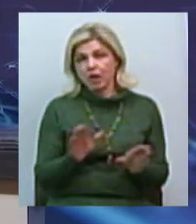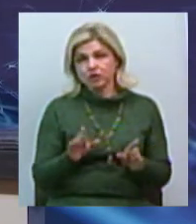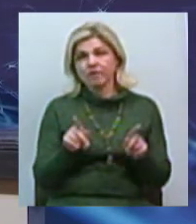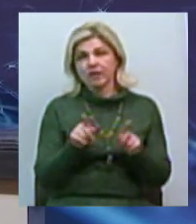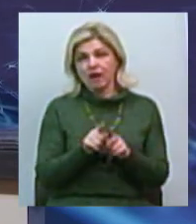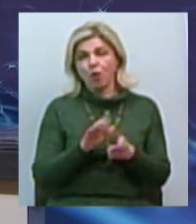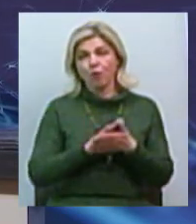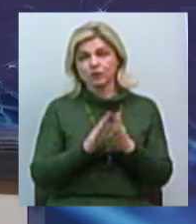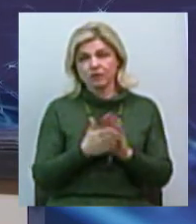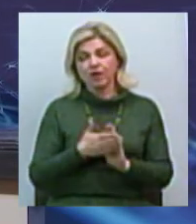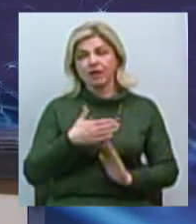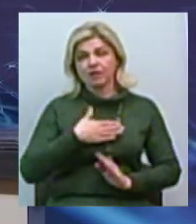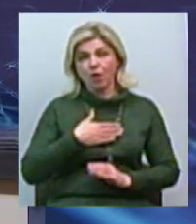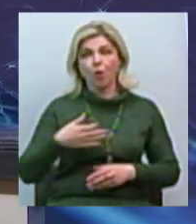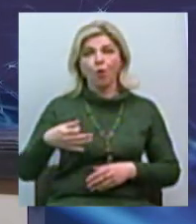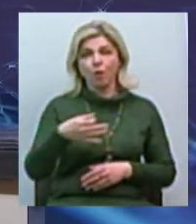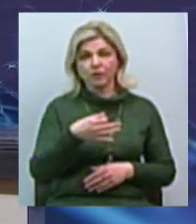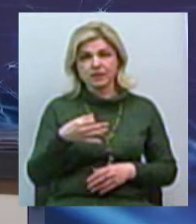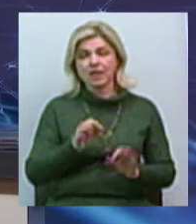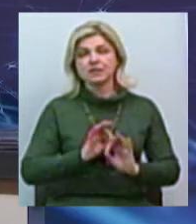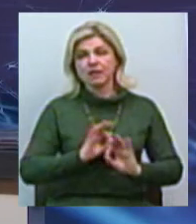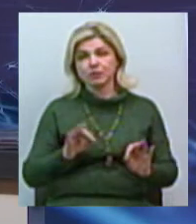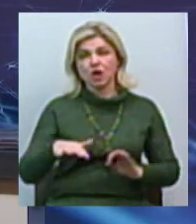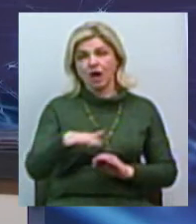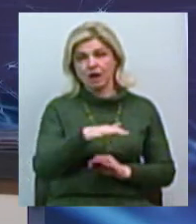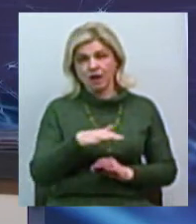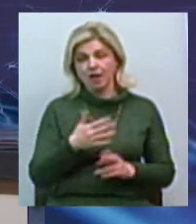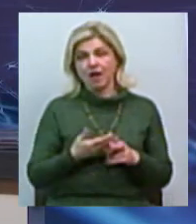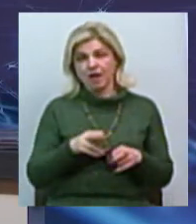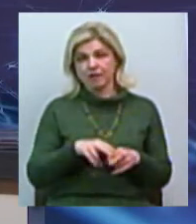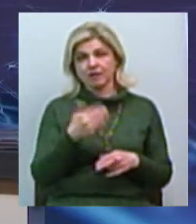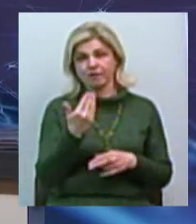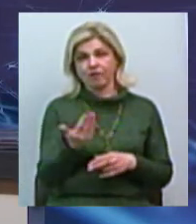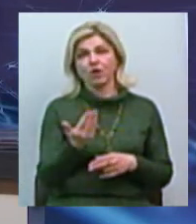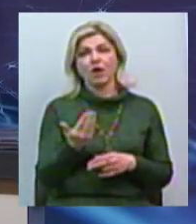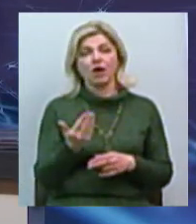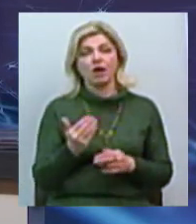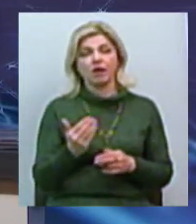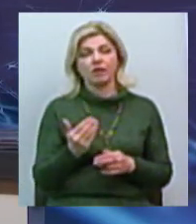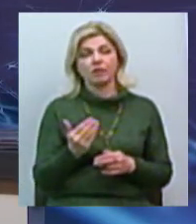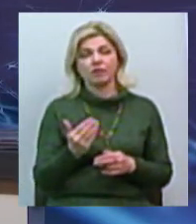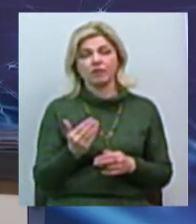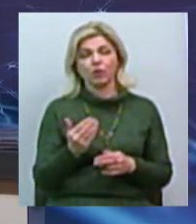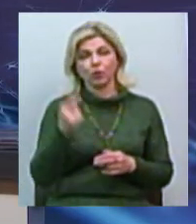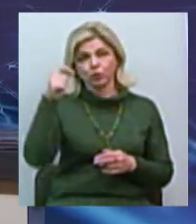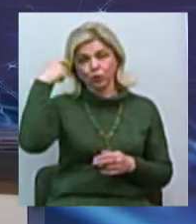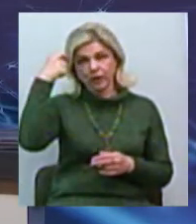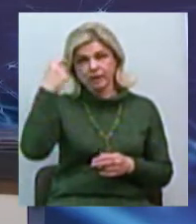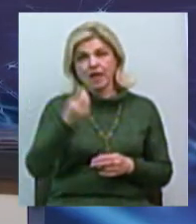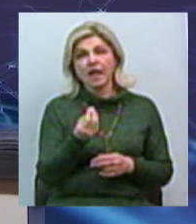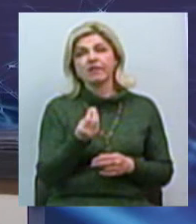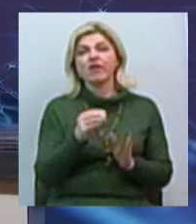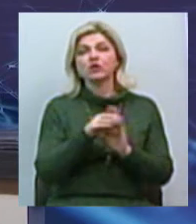для нашої області, для нашого замечательного края – це потенціальний приход турецких інвесторів,